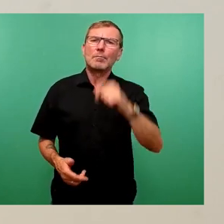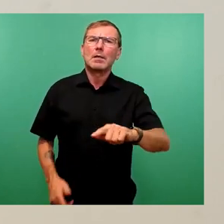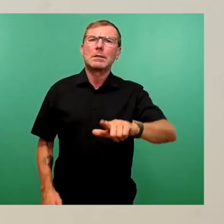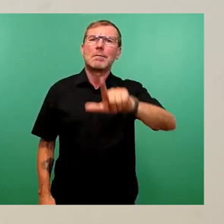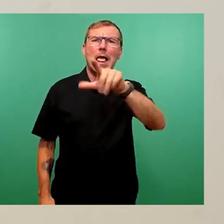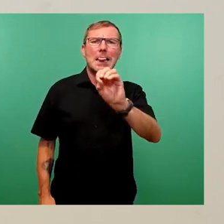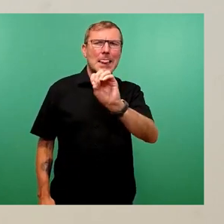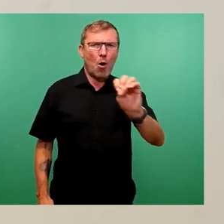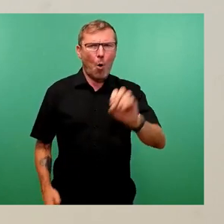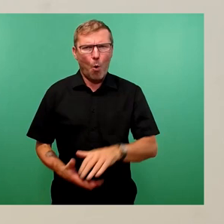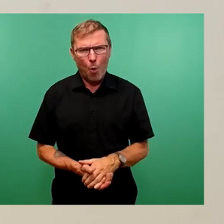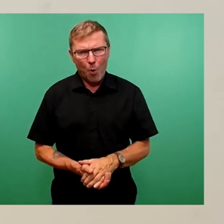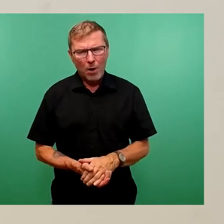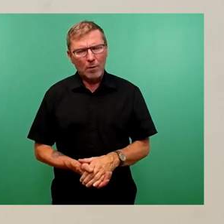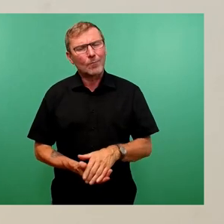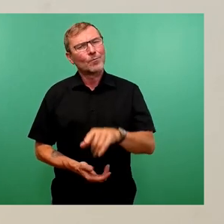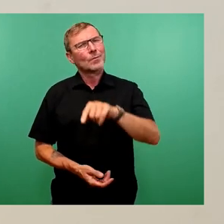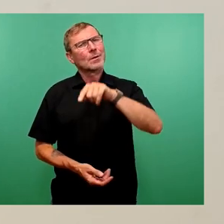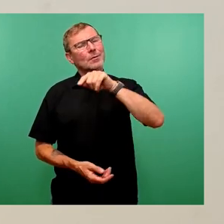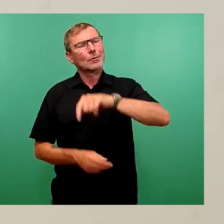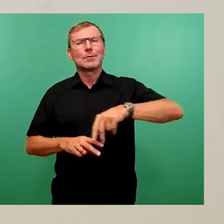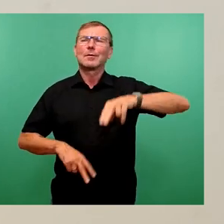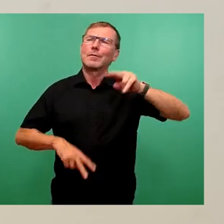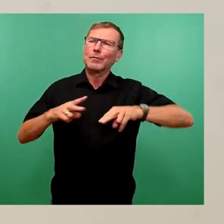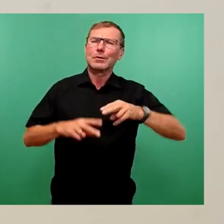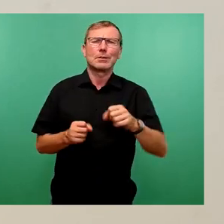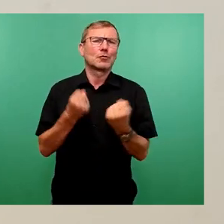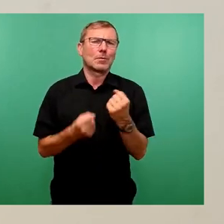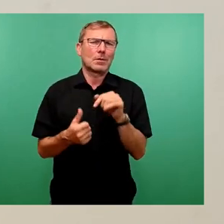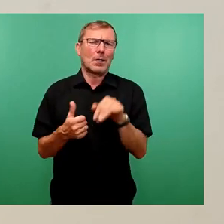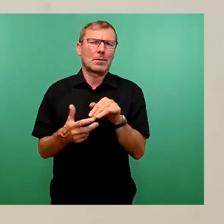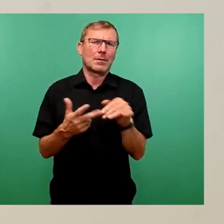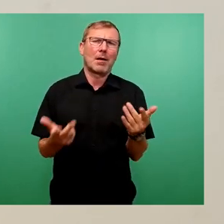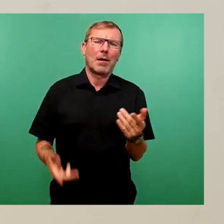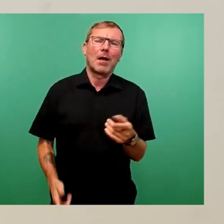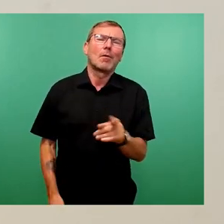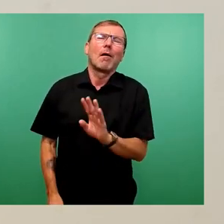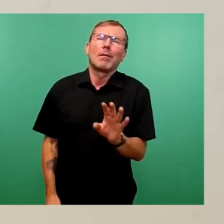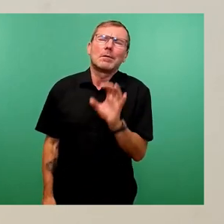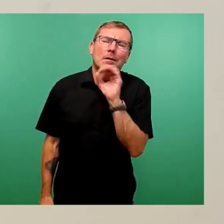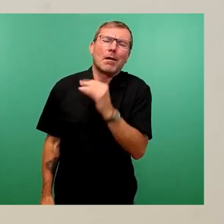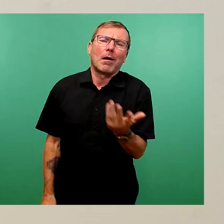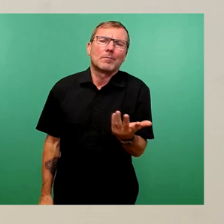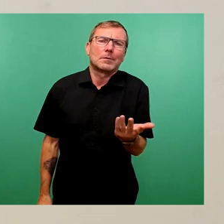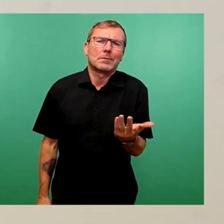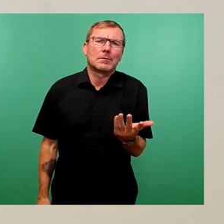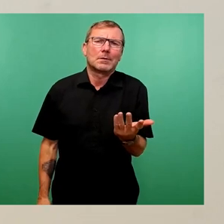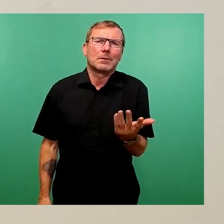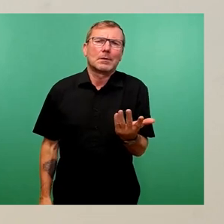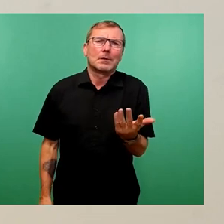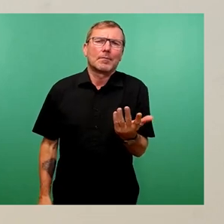Dort hatten wir diverse Schwierigkeiten. Ist jetzt auch kein Geheimnis, was die Aufstellung der